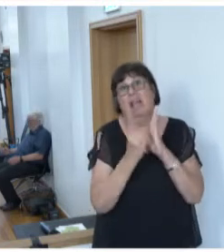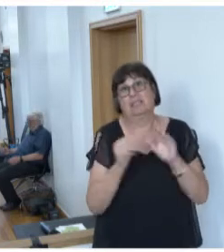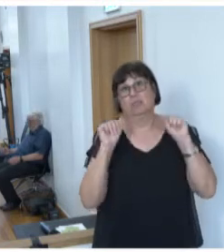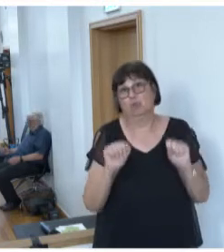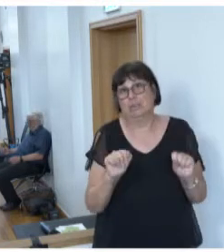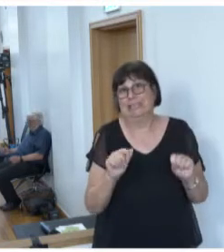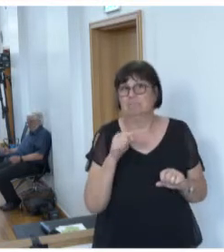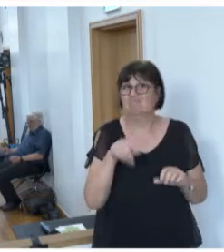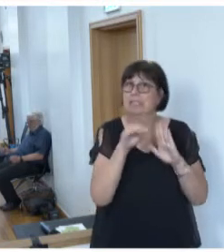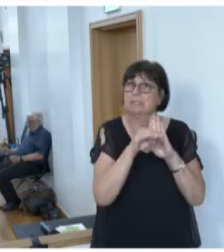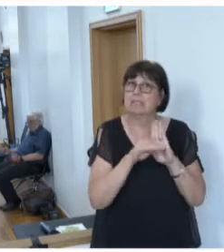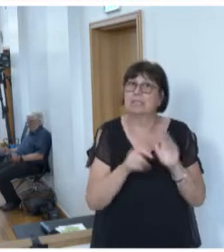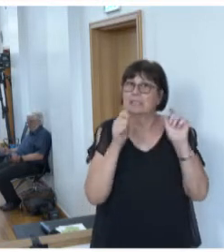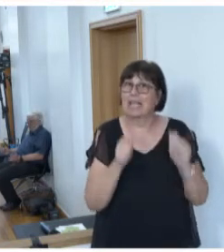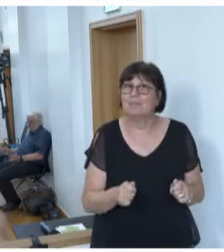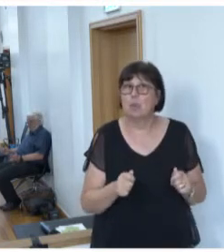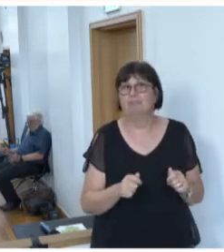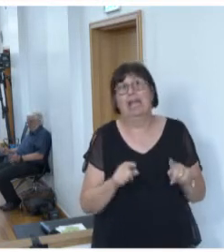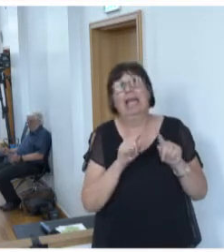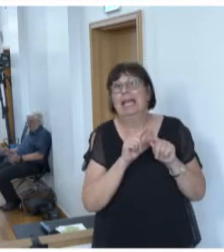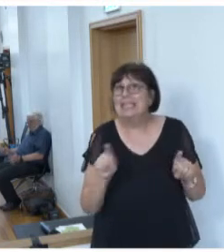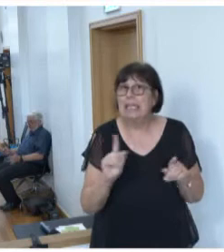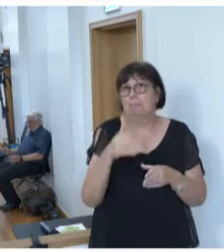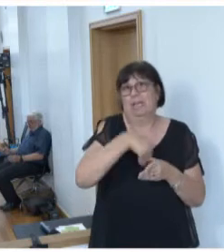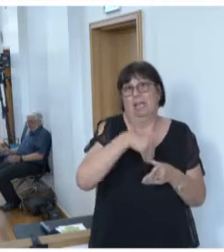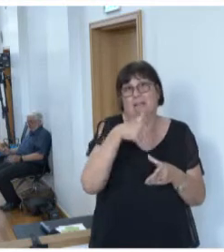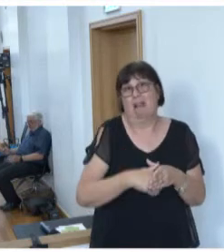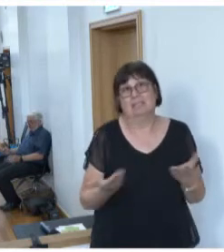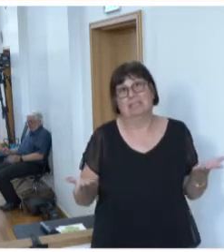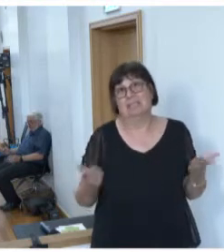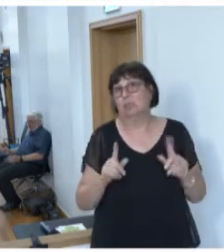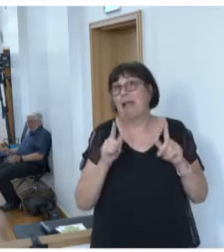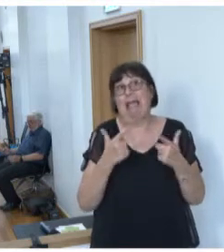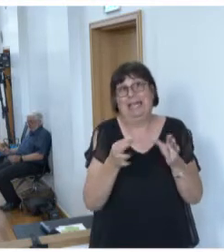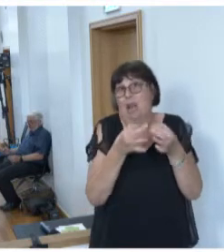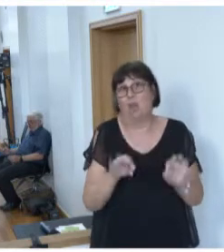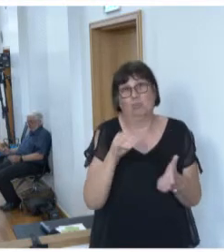diesem Gesetzesentwurf nicht gewürdigt und auch nicht gelöst wird.